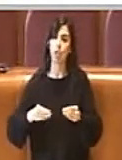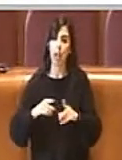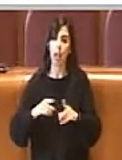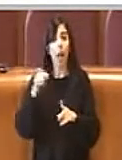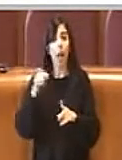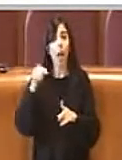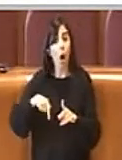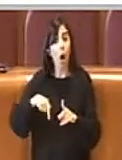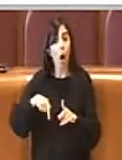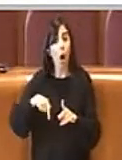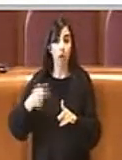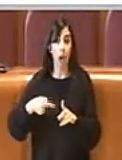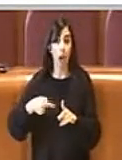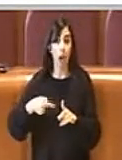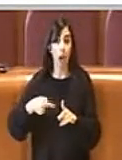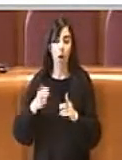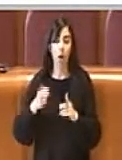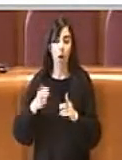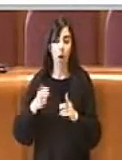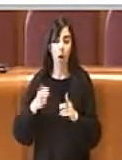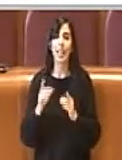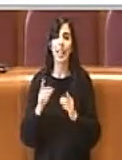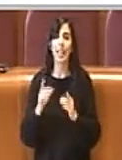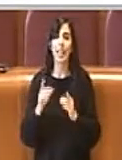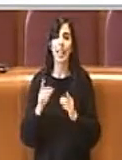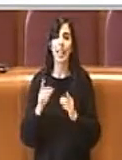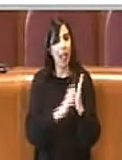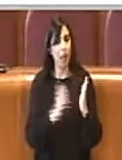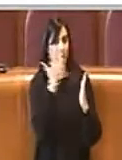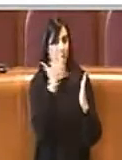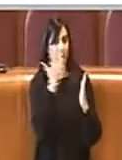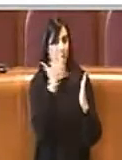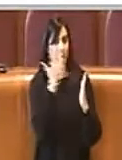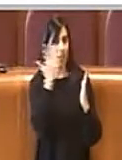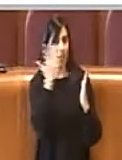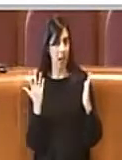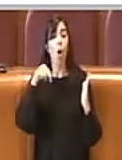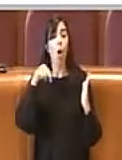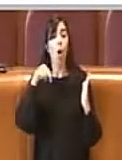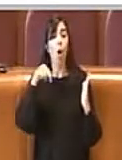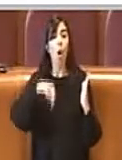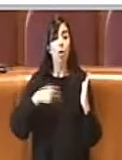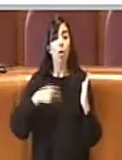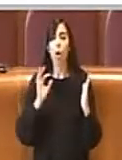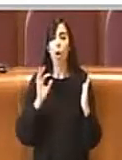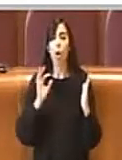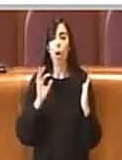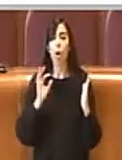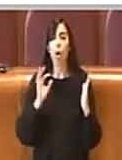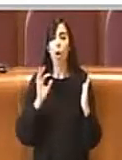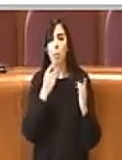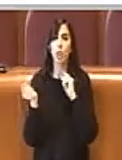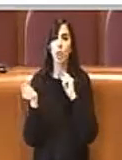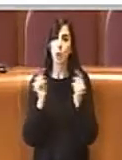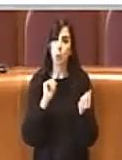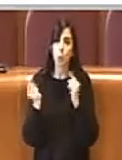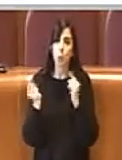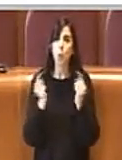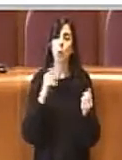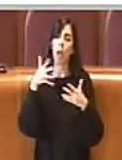e nella delibera abbiamo dato atto insomma è elemento di discussione, di dibattito,